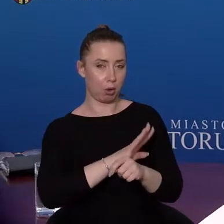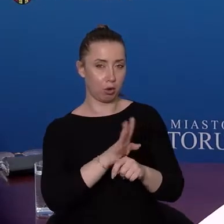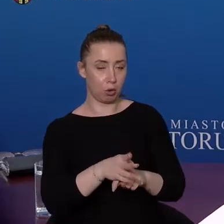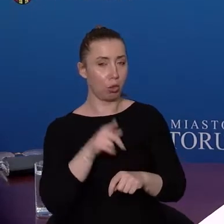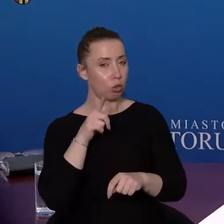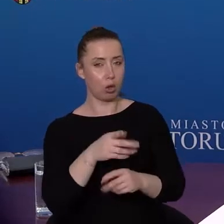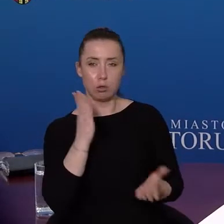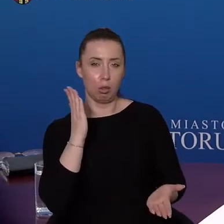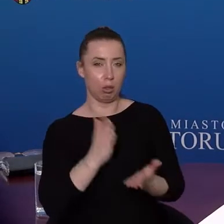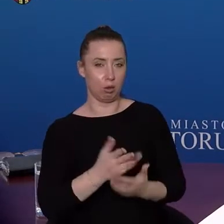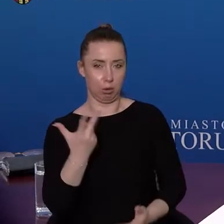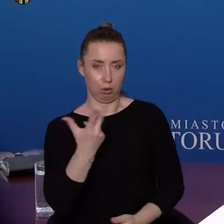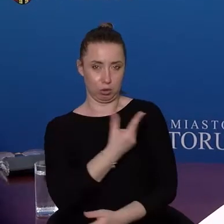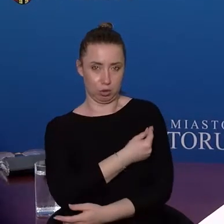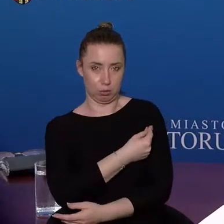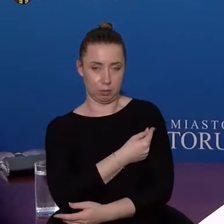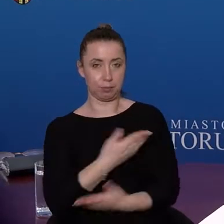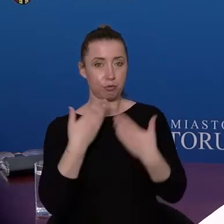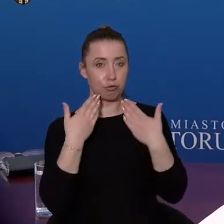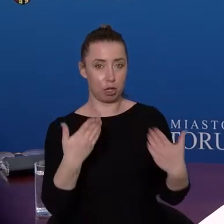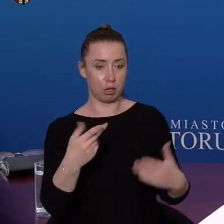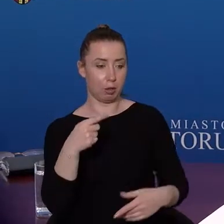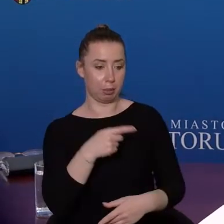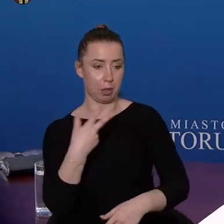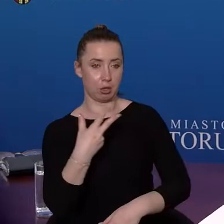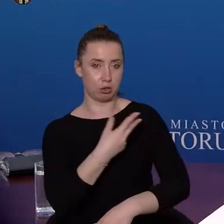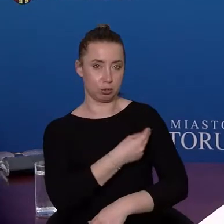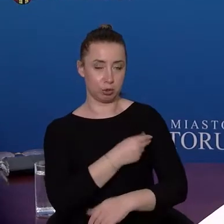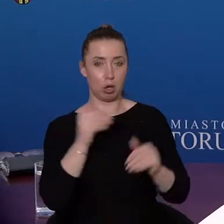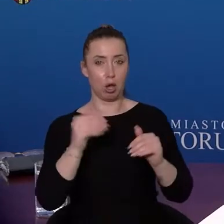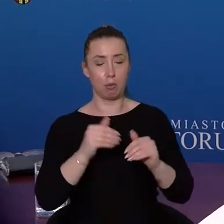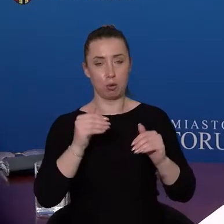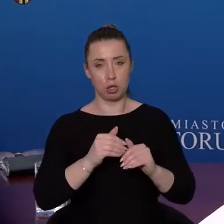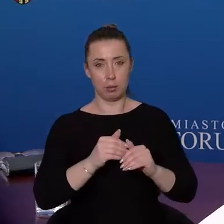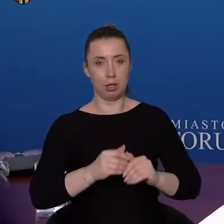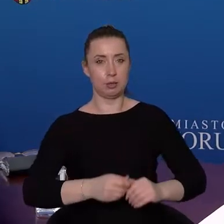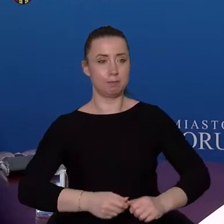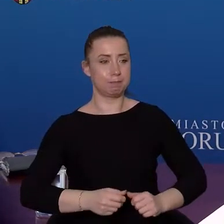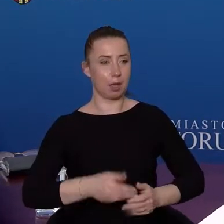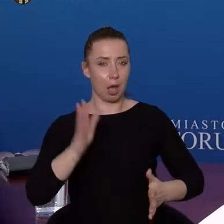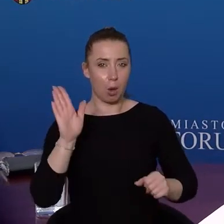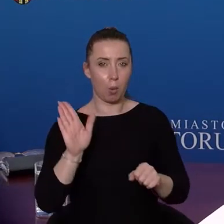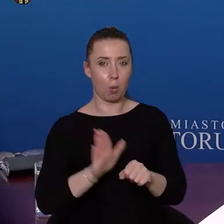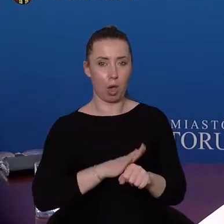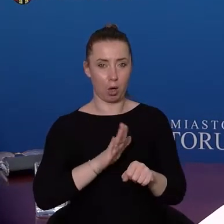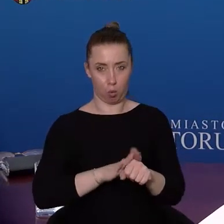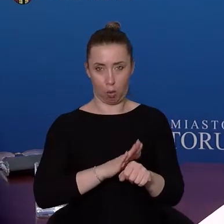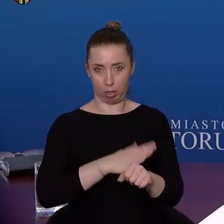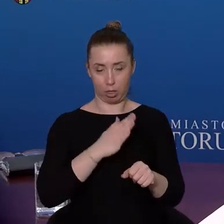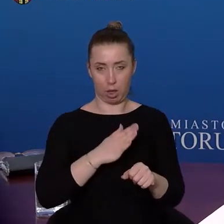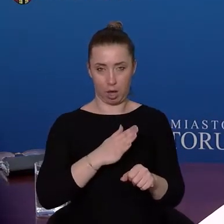są szczepienia. Dzięki tym szczepieniom możemy przejść obronną ręką przez zachorowanie.